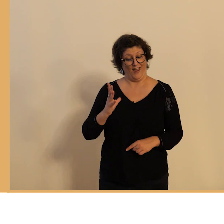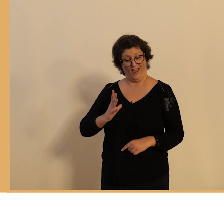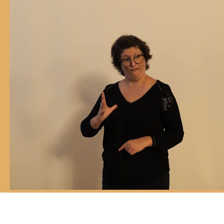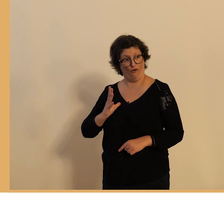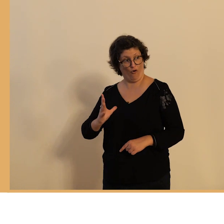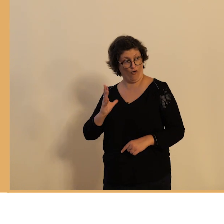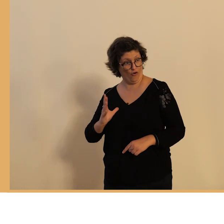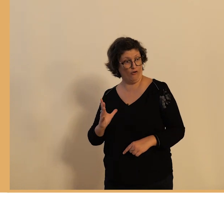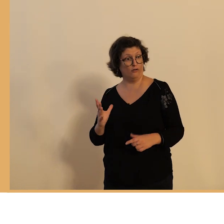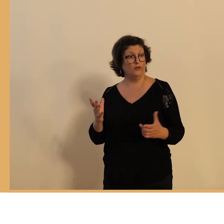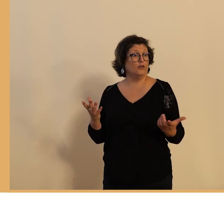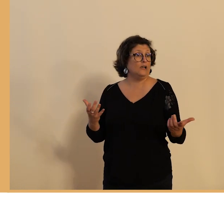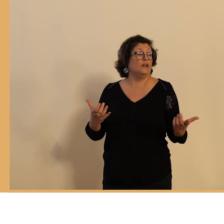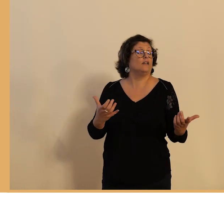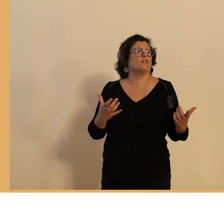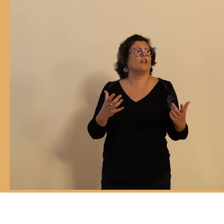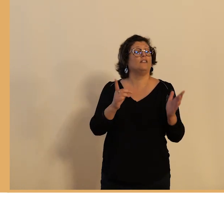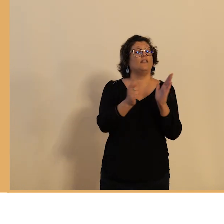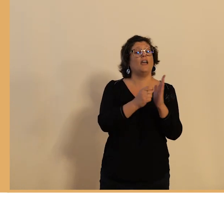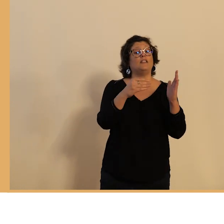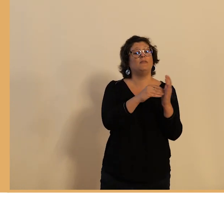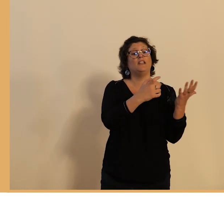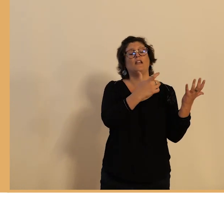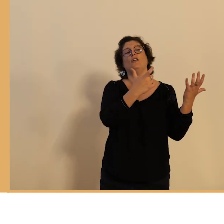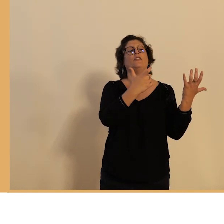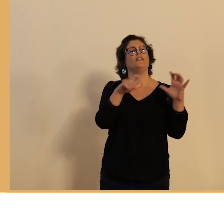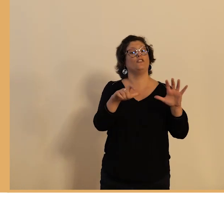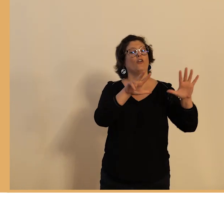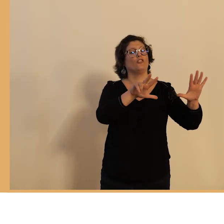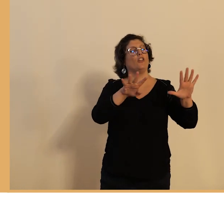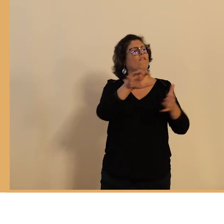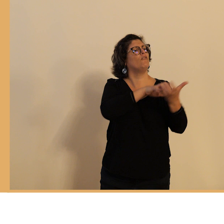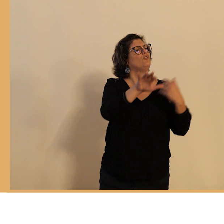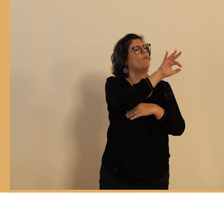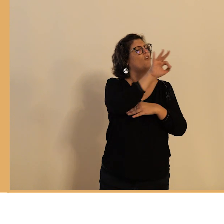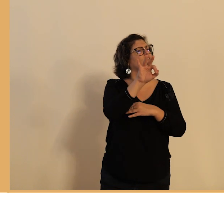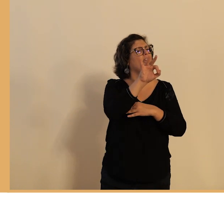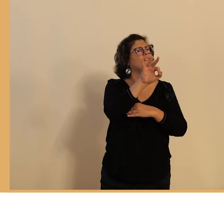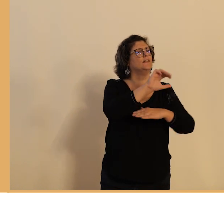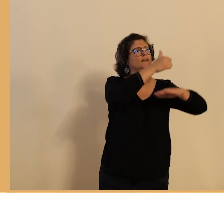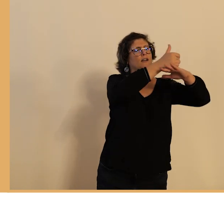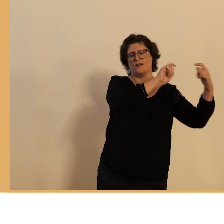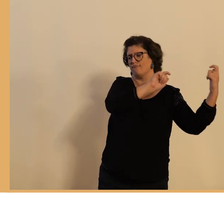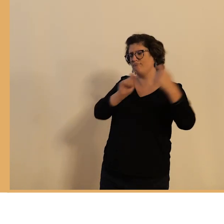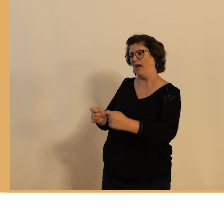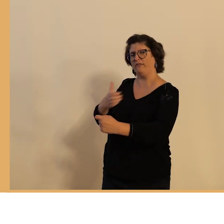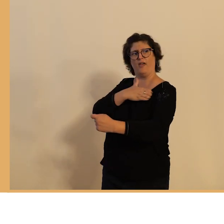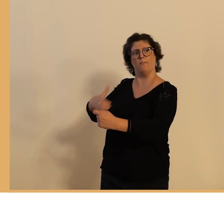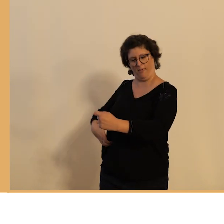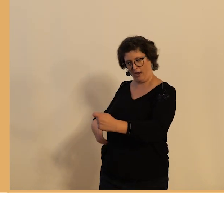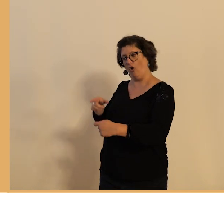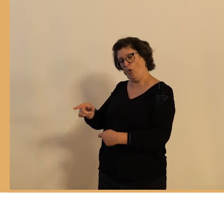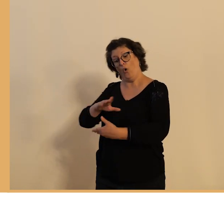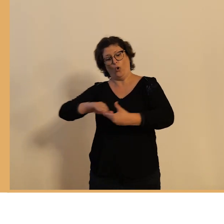relève de pouvoirs qui ont été donnés aux maires en 1789 au moment de la révolution française ils sont assurés par des agents communaux